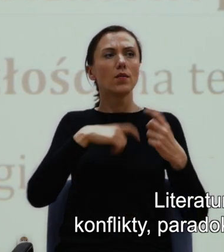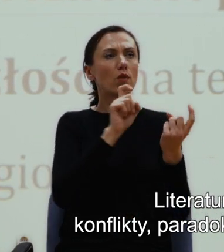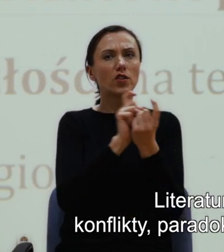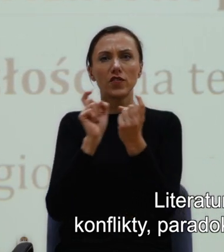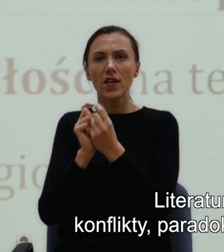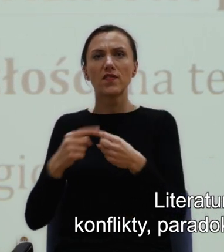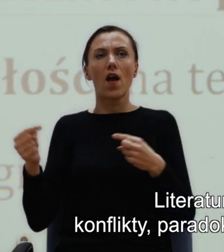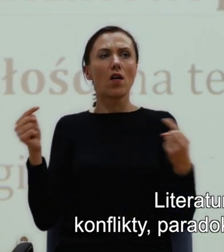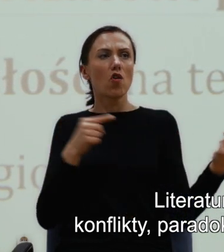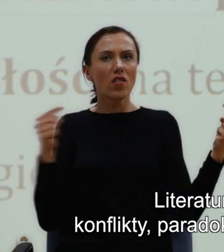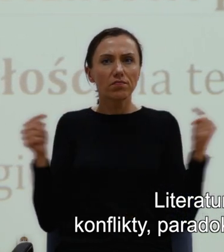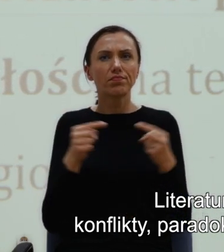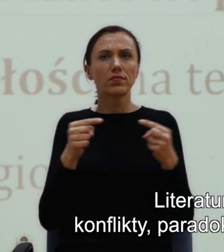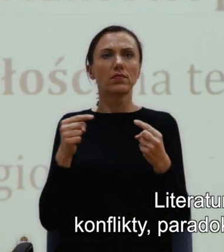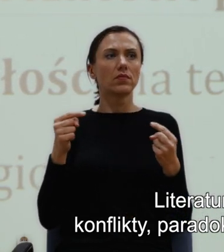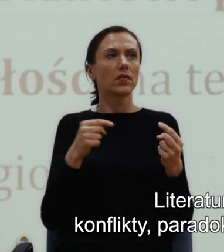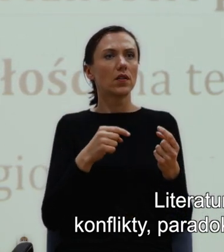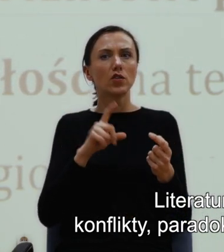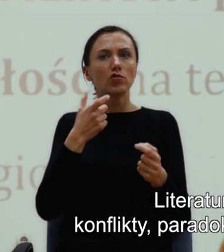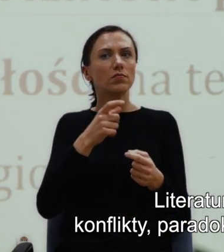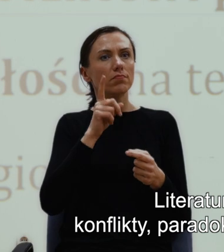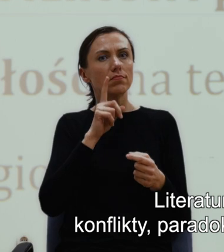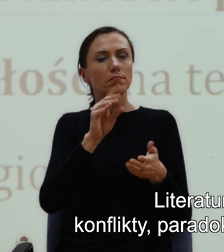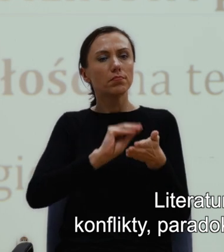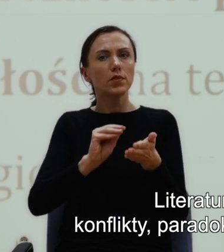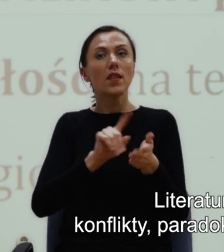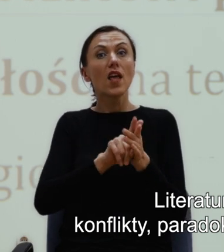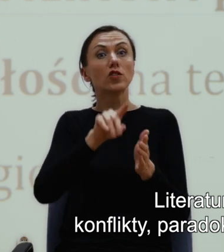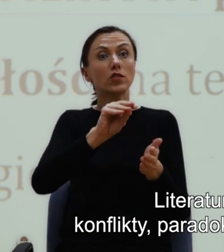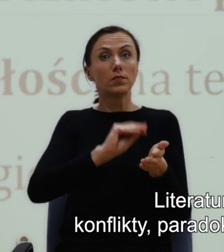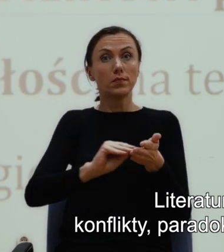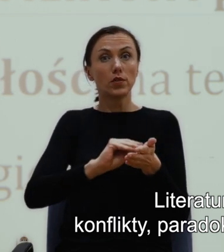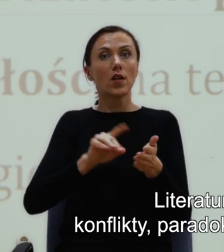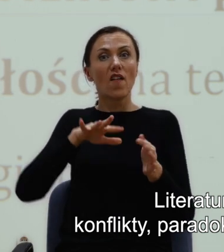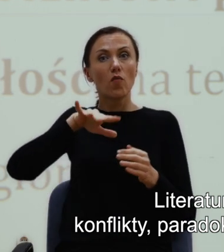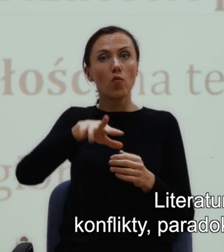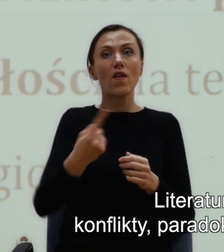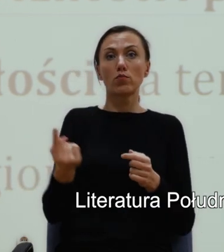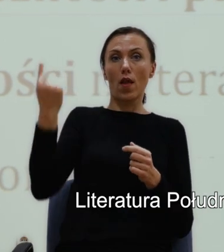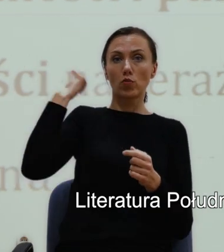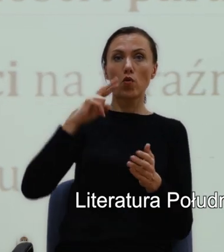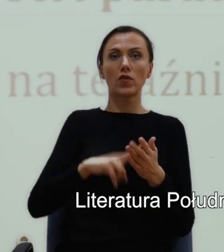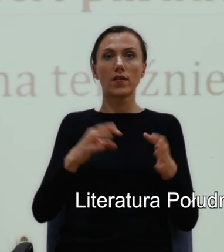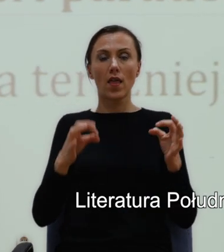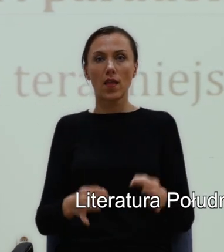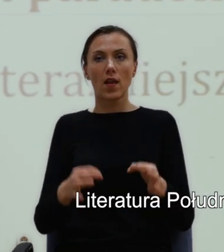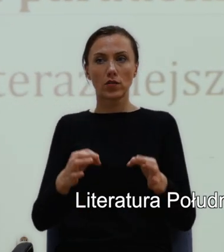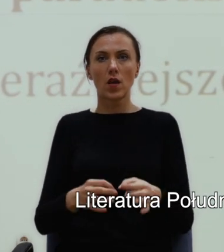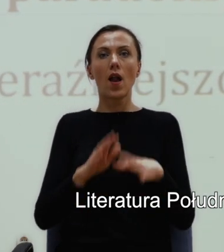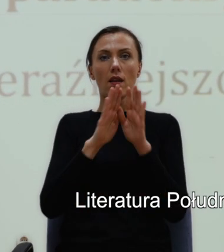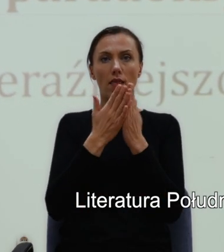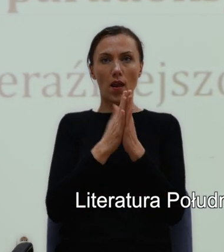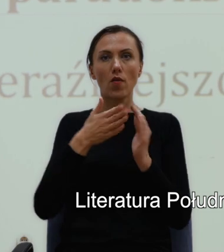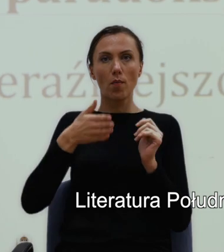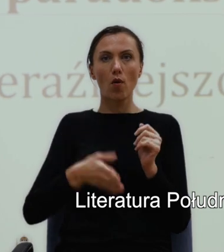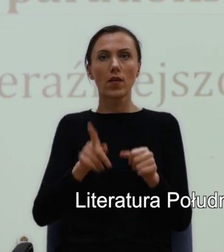konflikty, paradoksy oraz wpływ przeszłości na teraźniejszość. Literatura południa wreszcie